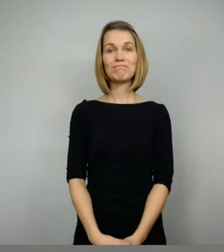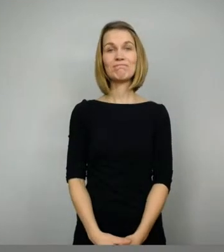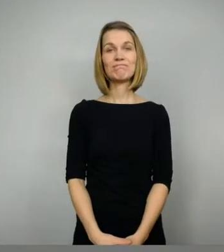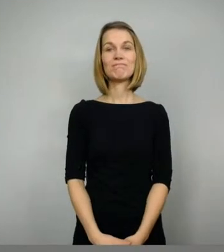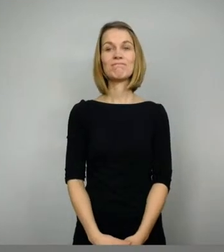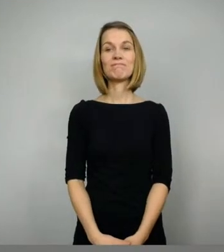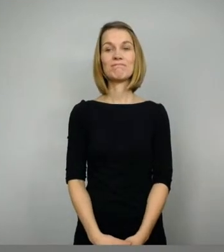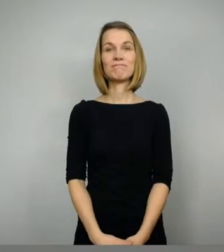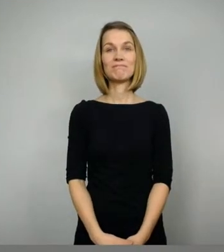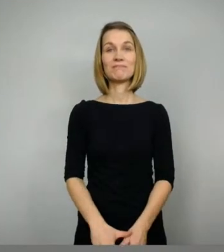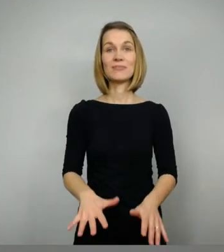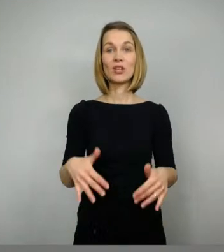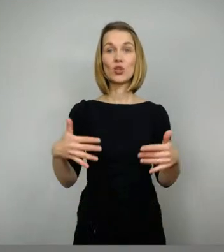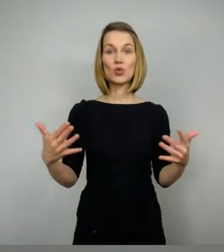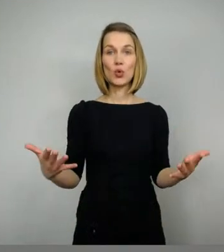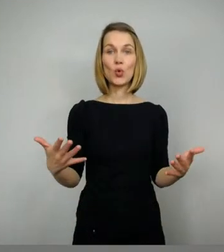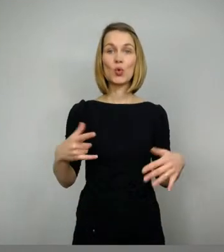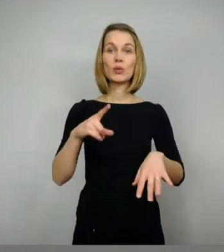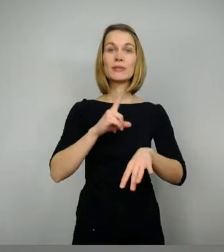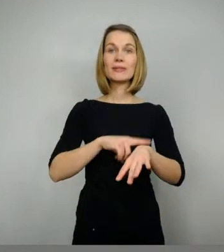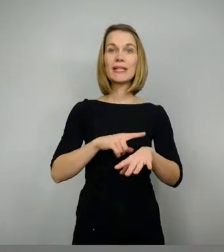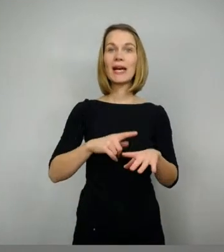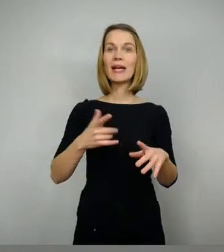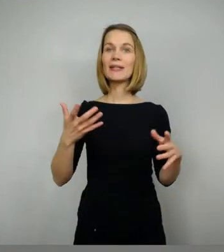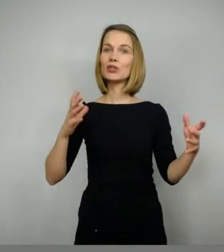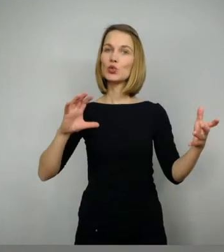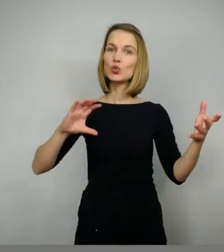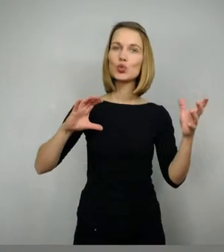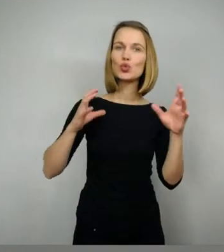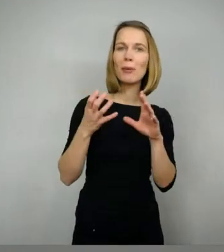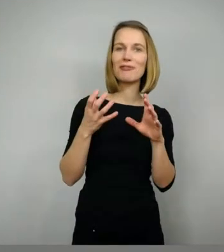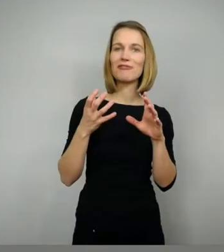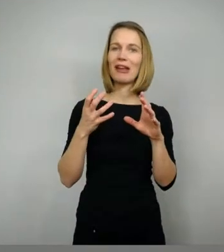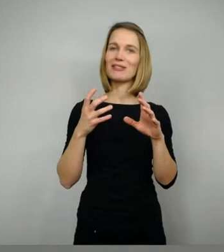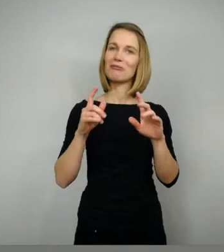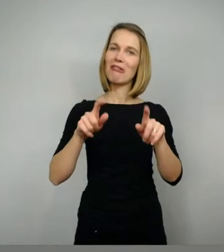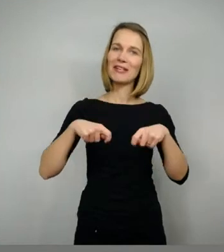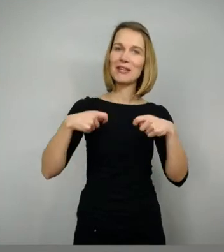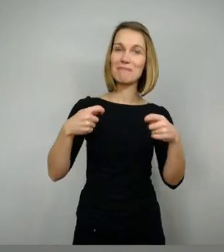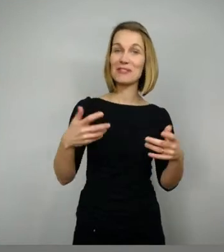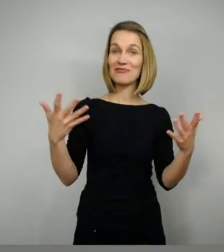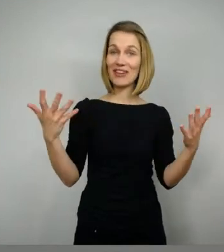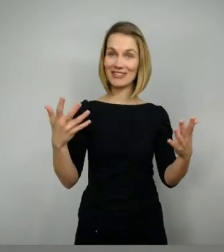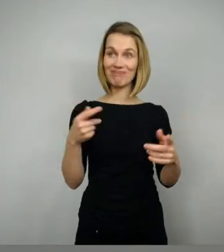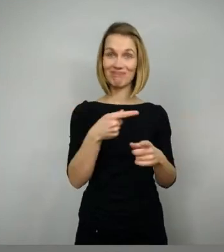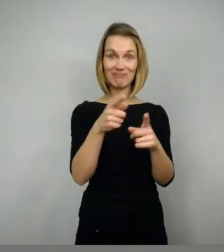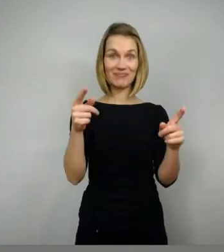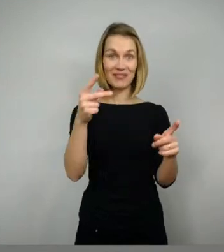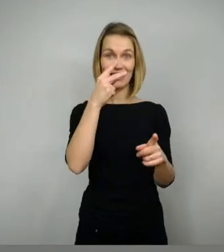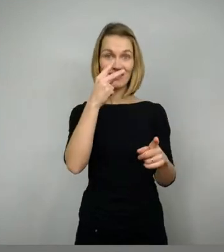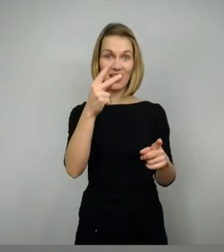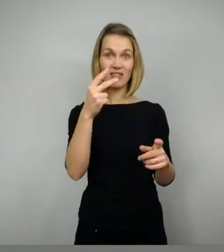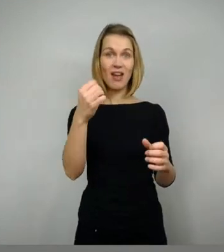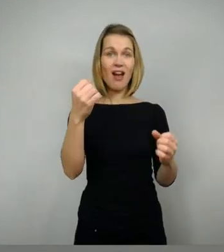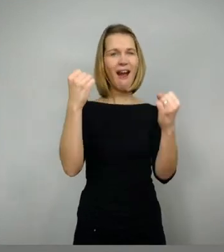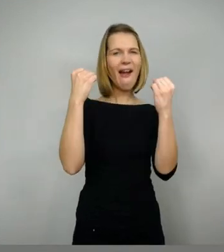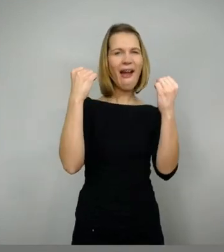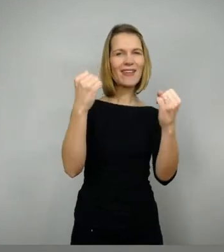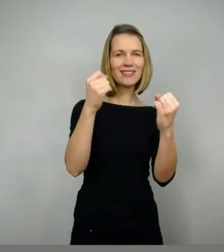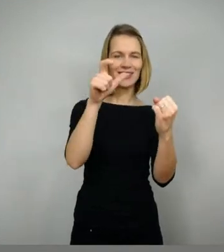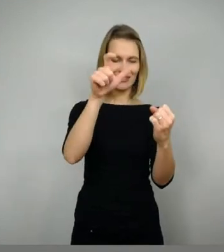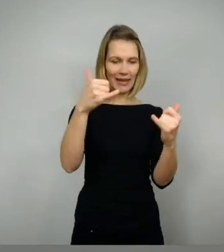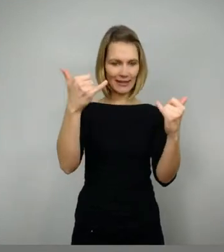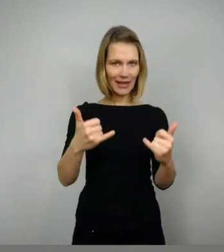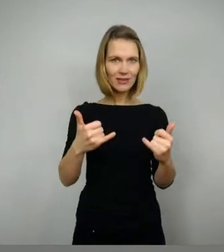So, Zeit für ein abschließendes Fazit. Wie ihr also gesehen habt, sind Helden keine Erfindung unserer Zeit, sondern auch im